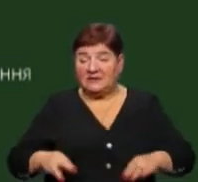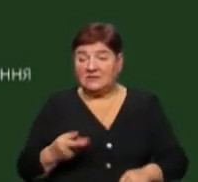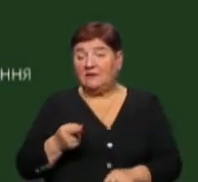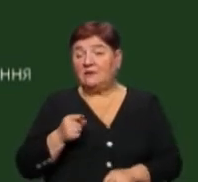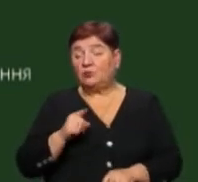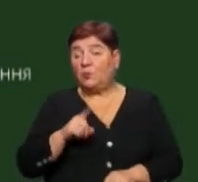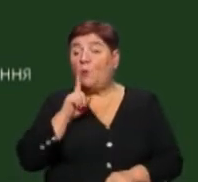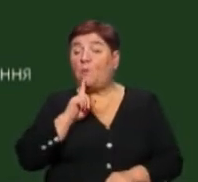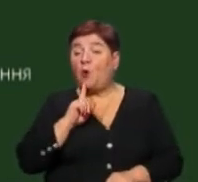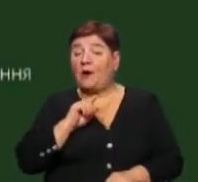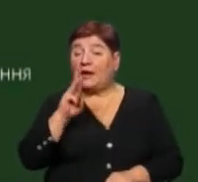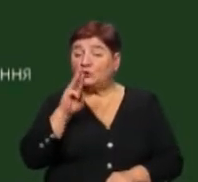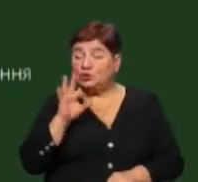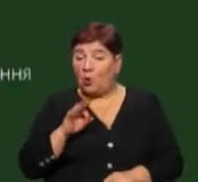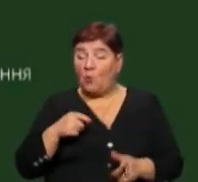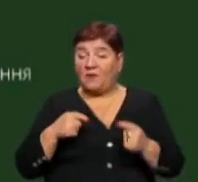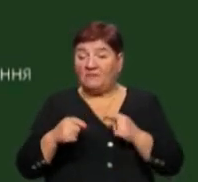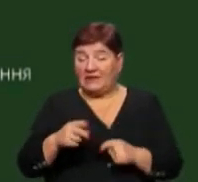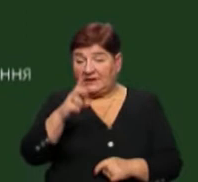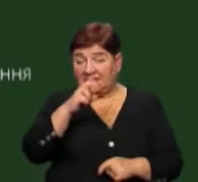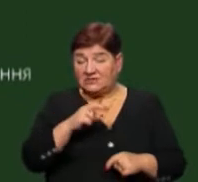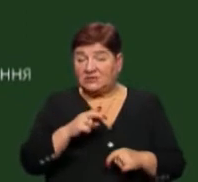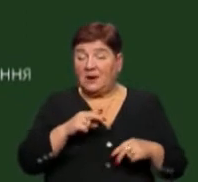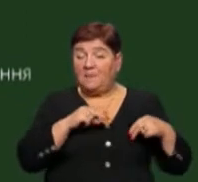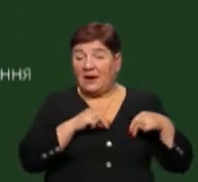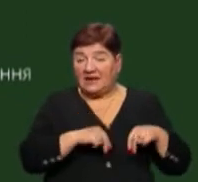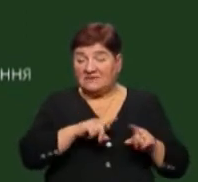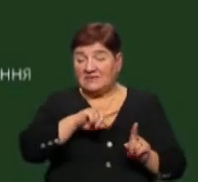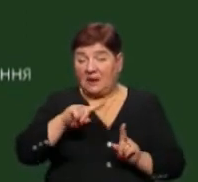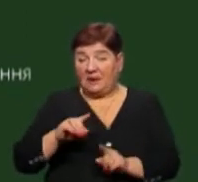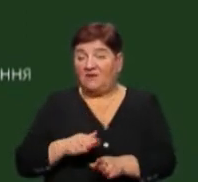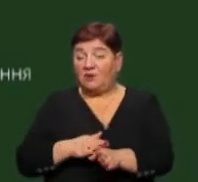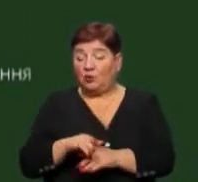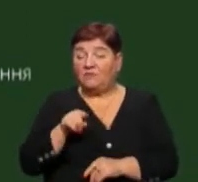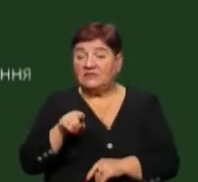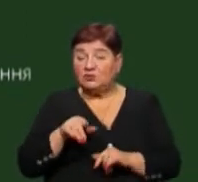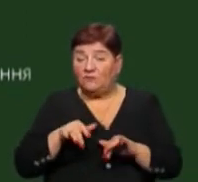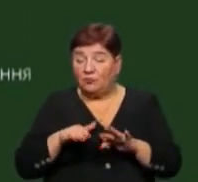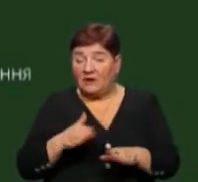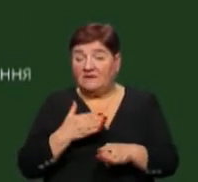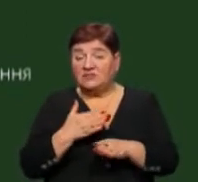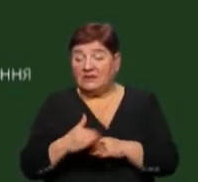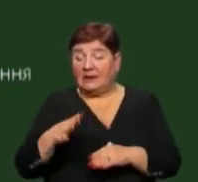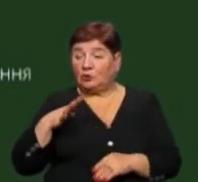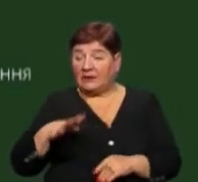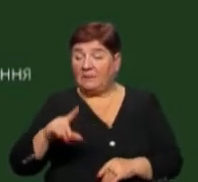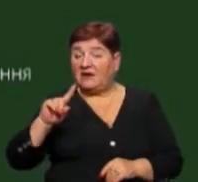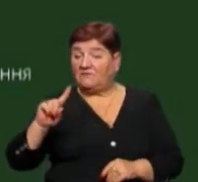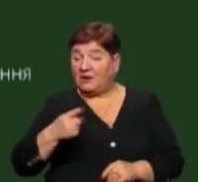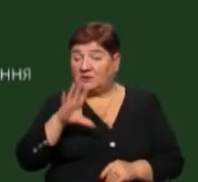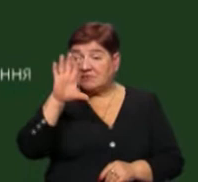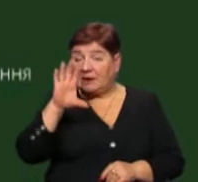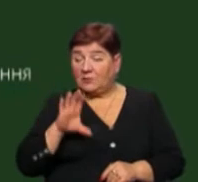поки що управління Держпрацією в Закарпатській області виконувати цю функцію в частині дотримання вимог